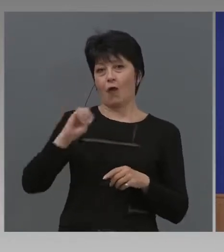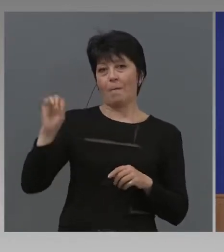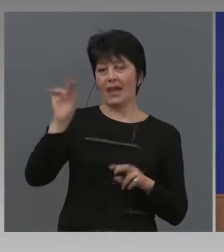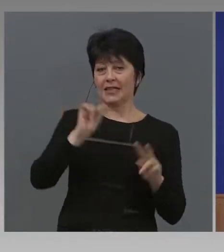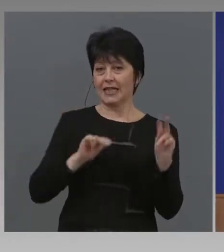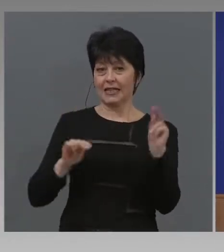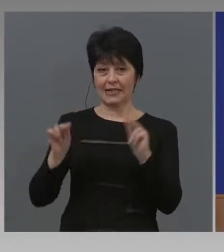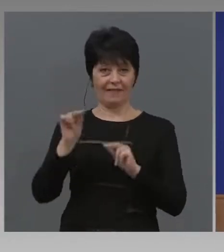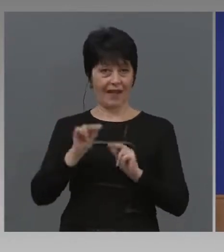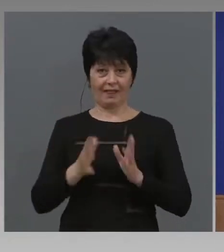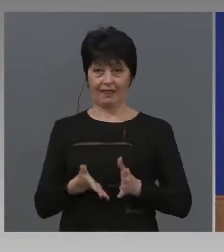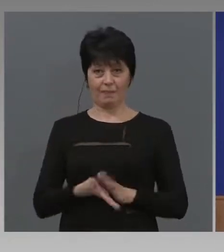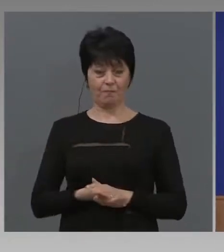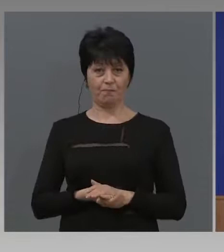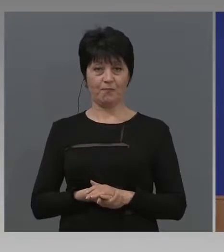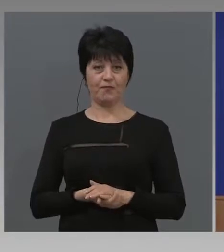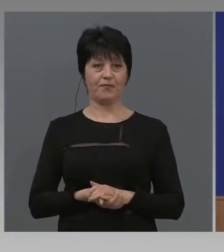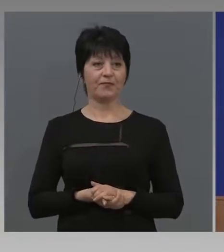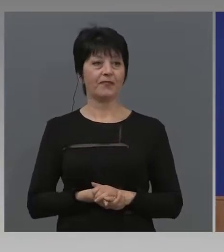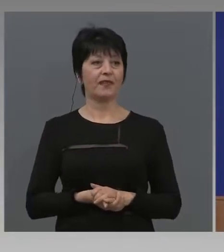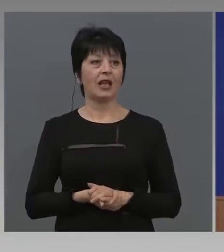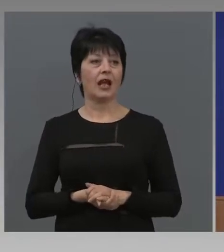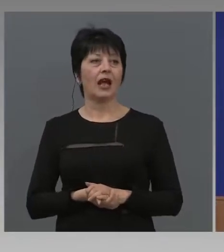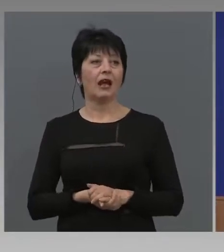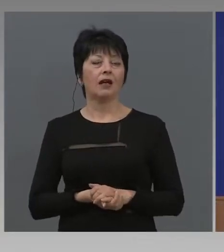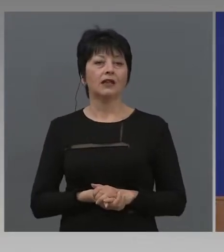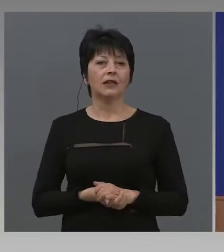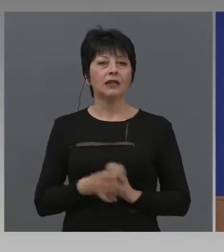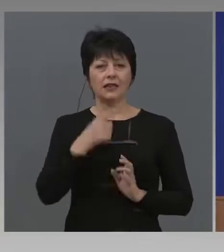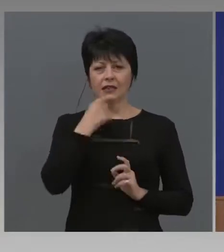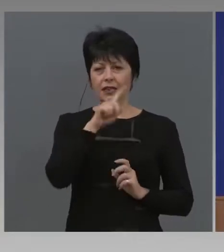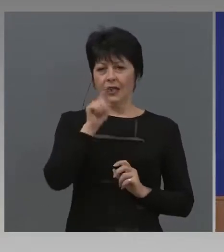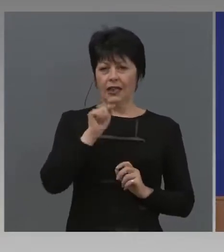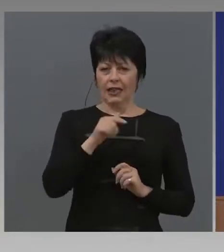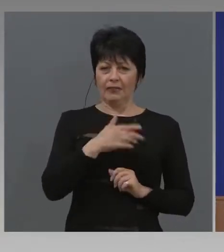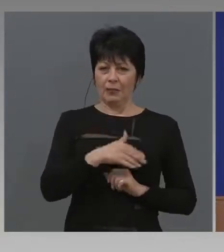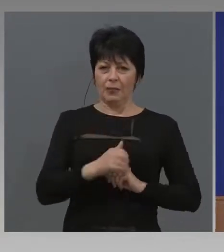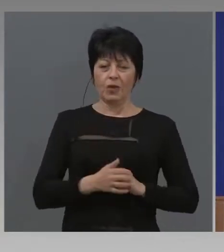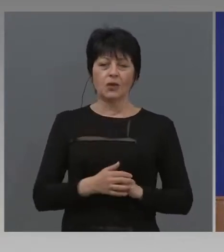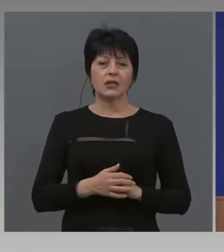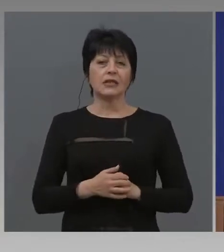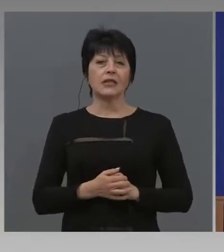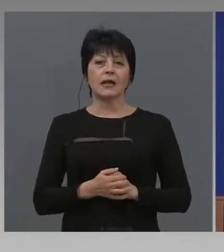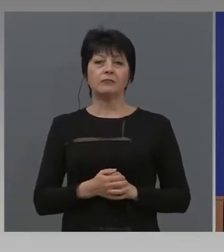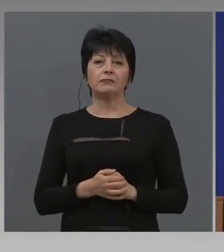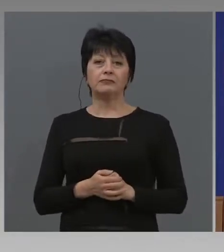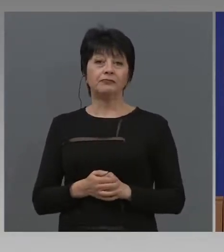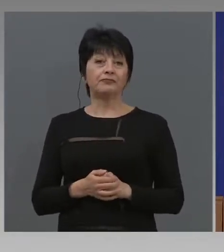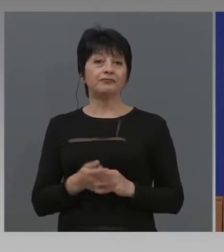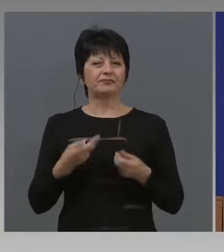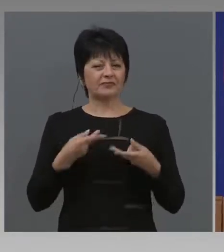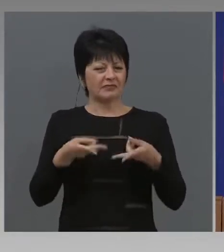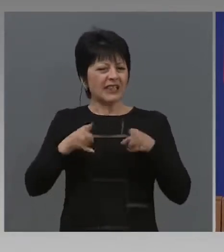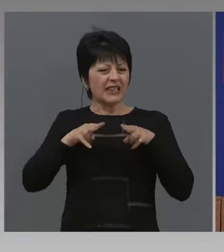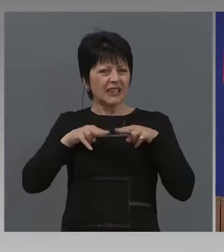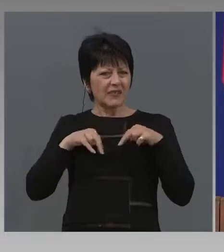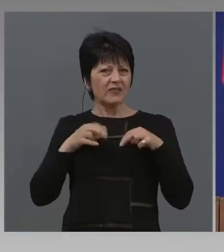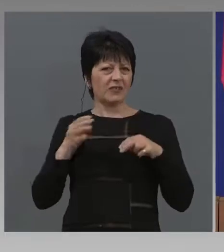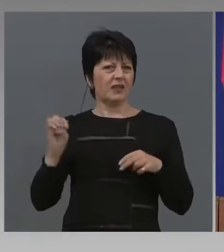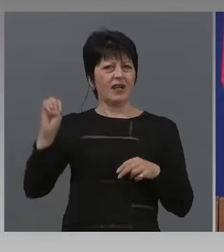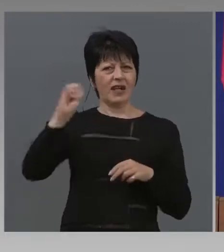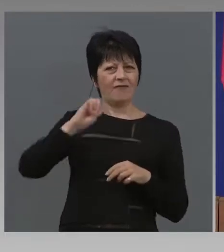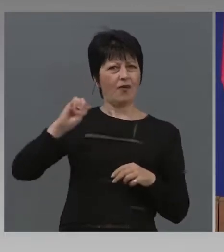Господин Борисов, извинявам се, Вестник 24 часа, Митю Маринов. Два въпроса да ви върна на европейска